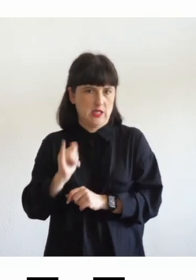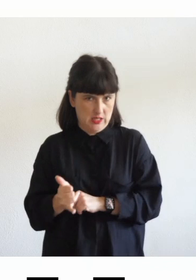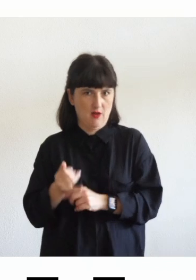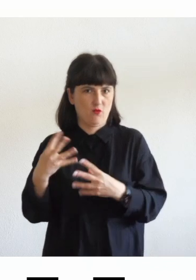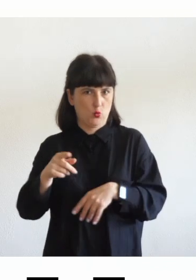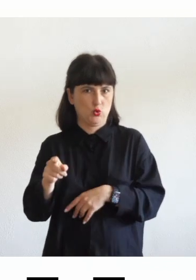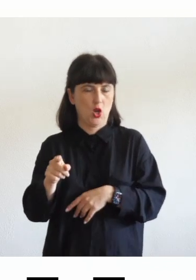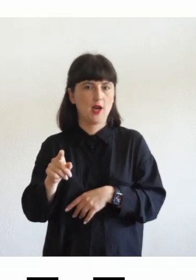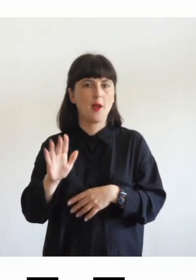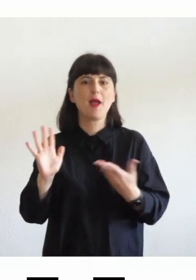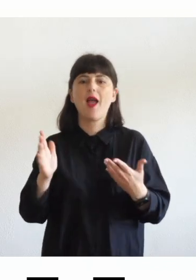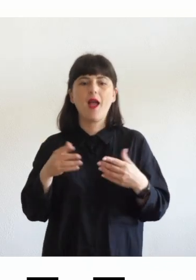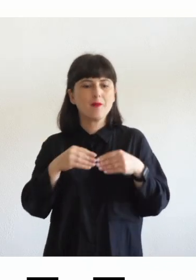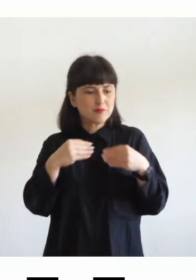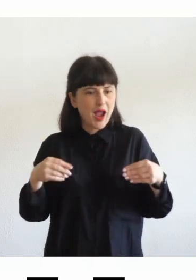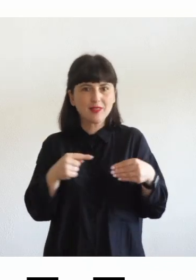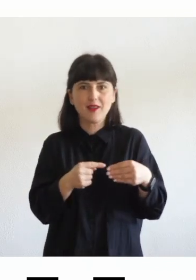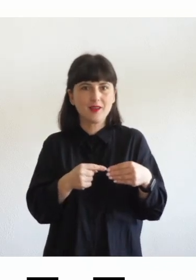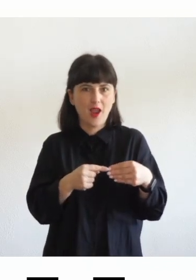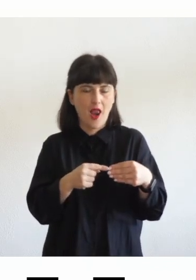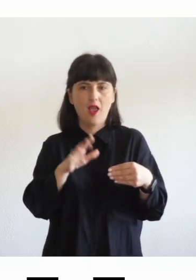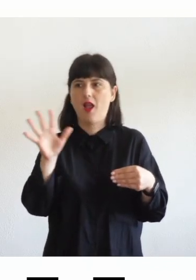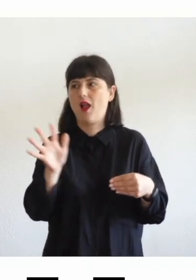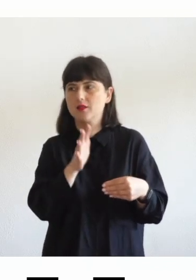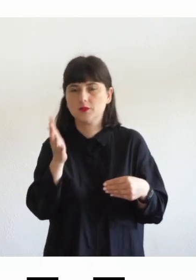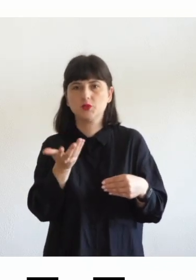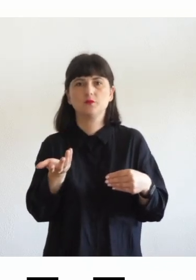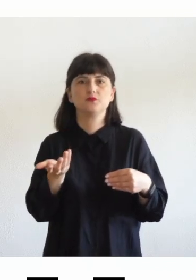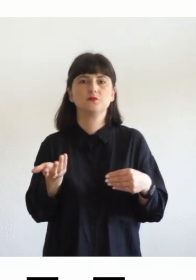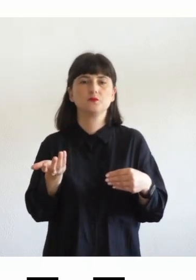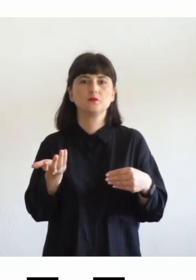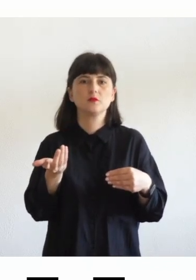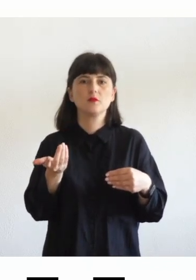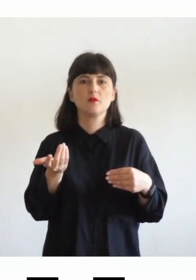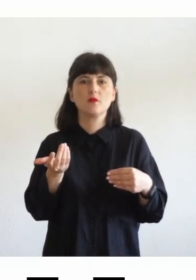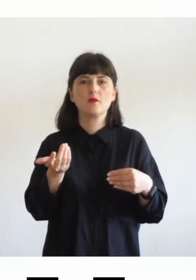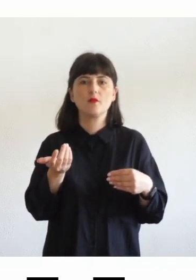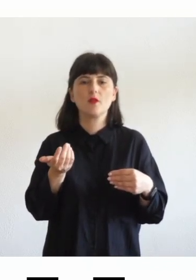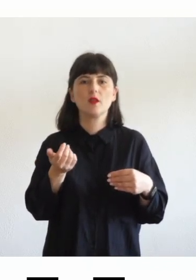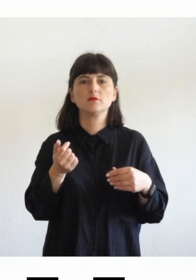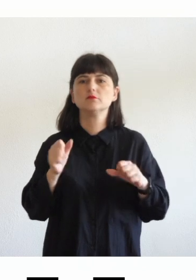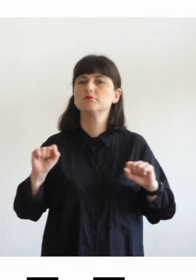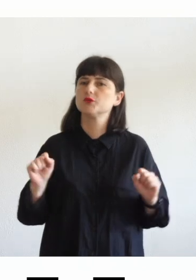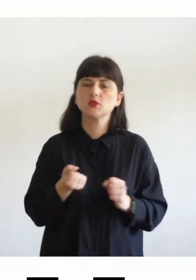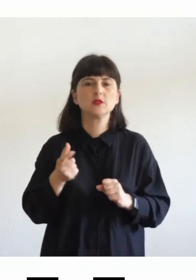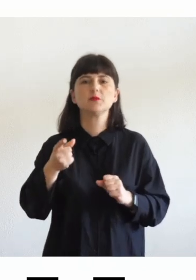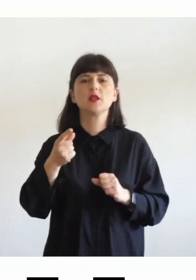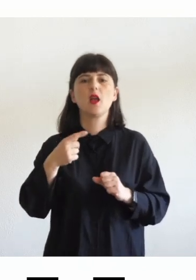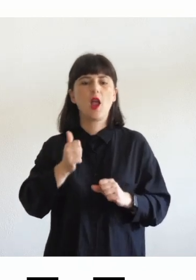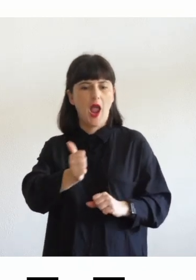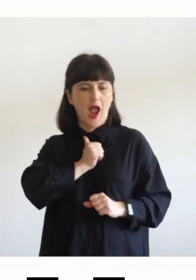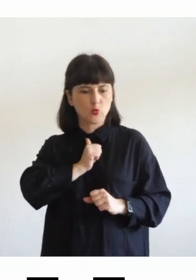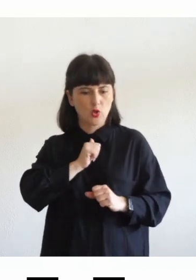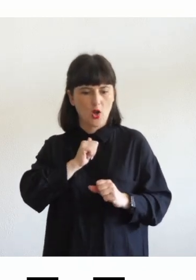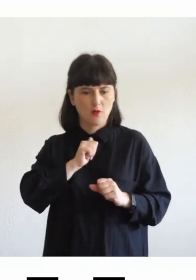dei materiali che ci permettono un approccio diretto e autonomo alla decodifica